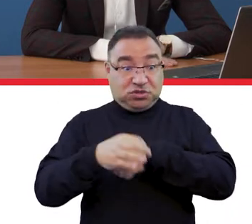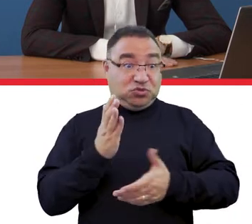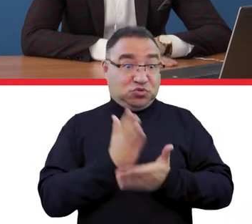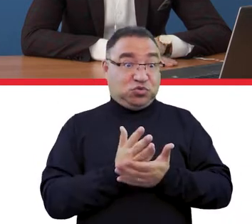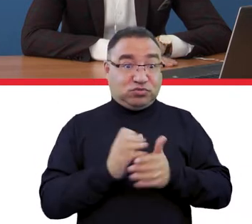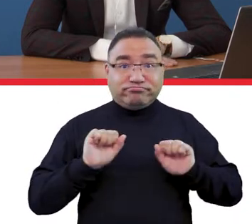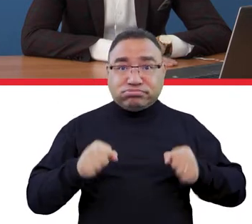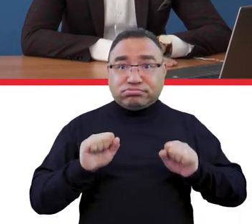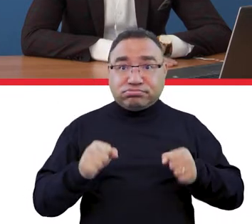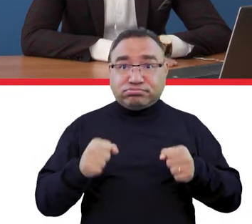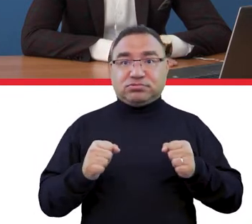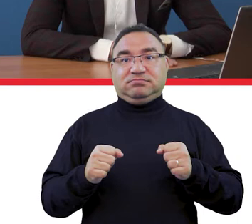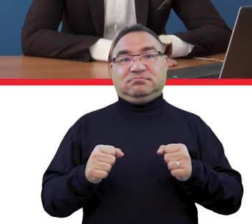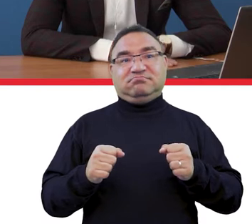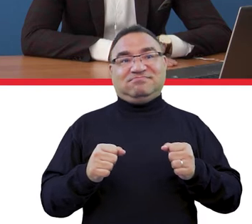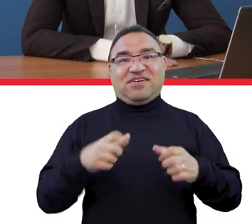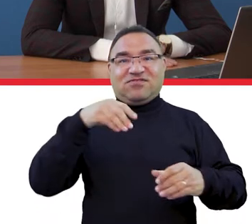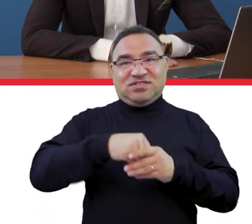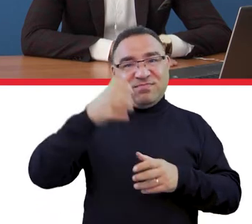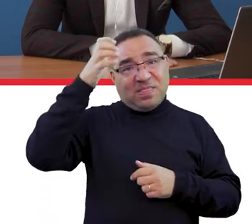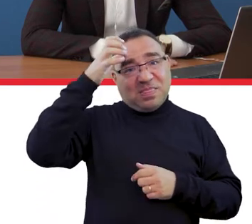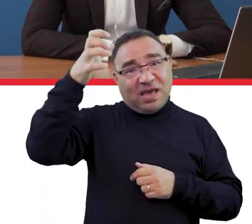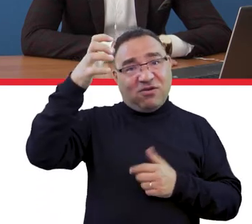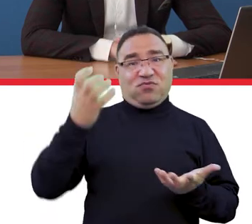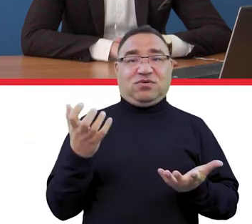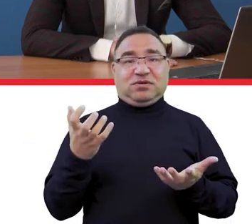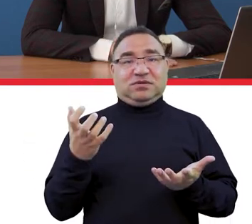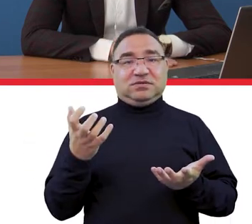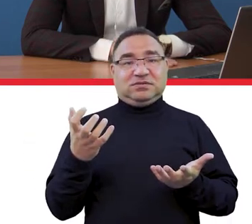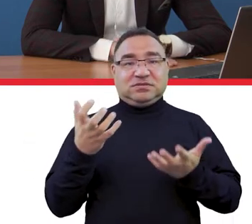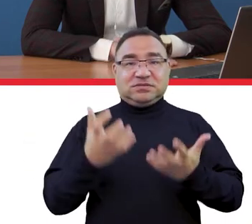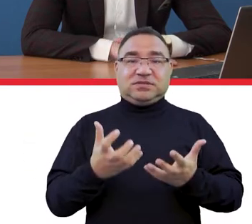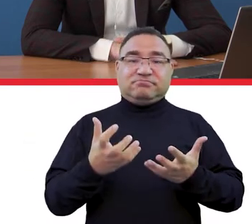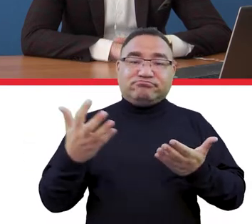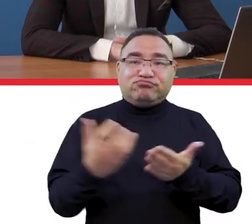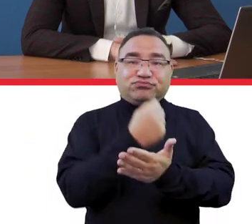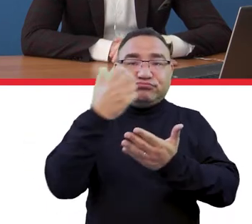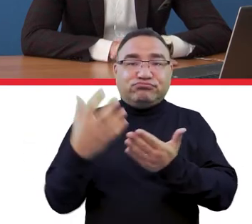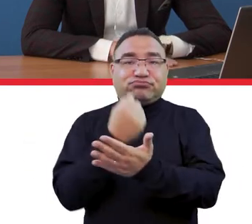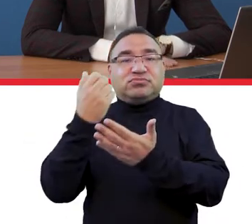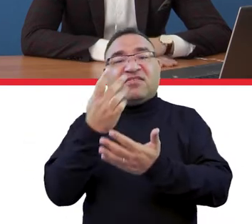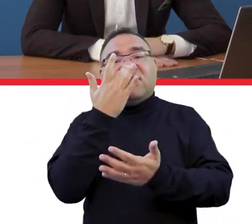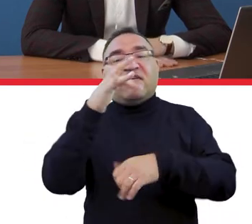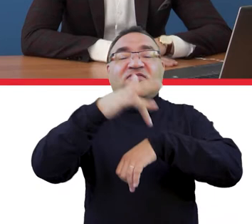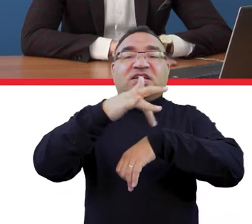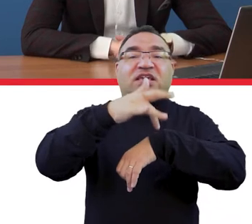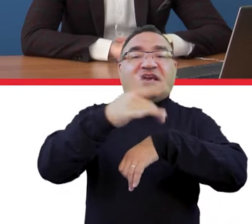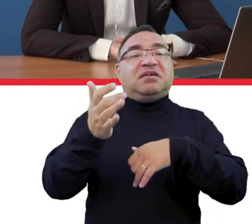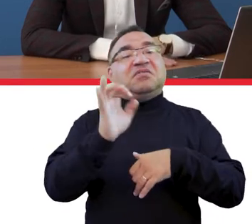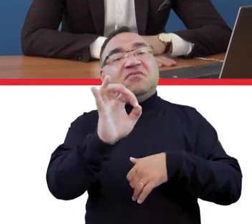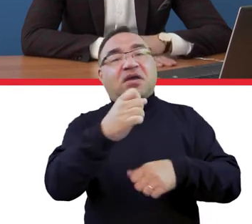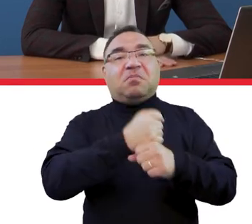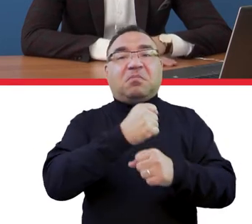już na tym poziomie angażują się w ten wymiar właśnie uzyskiwania efektów